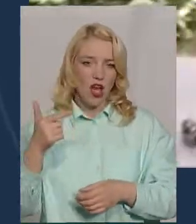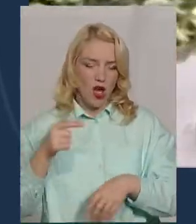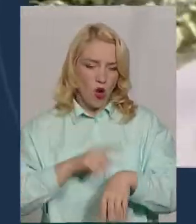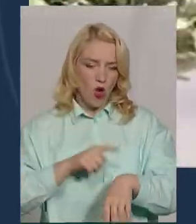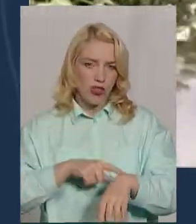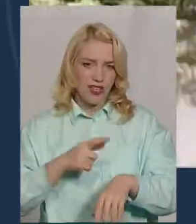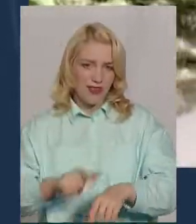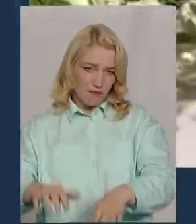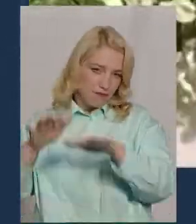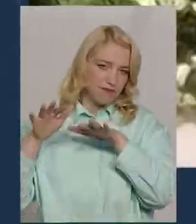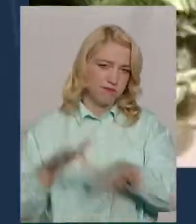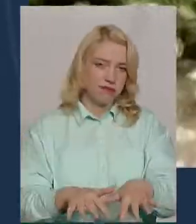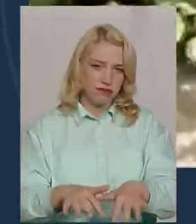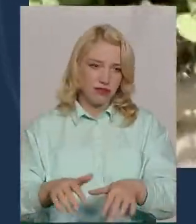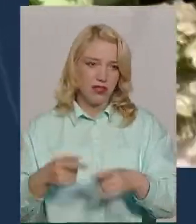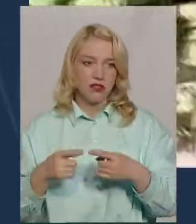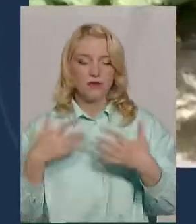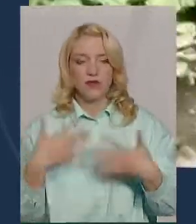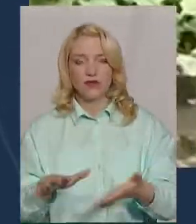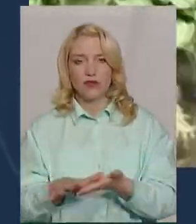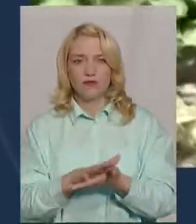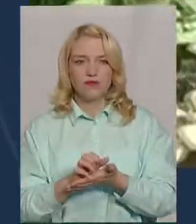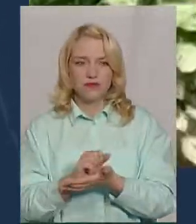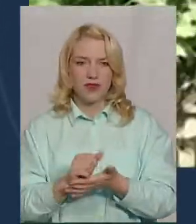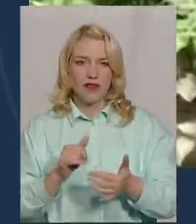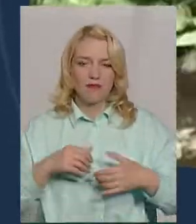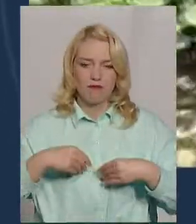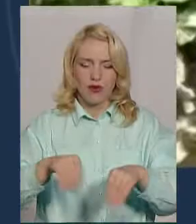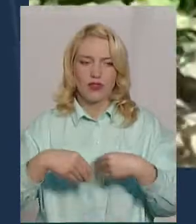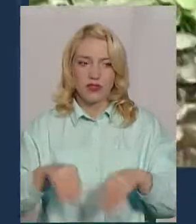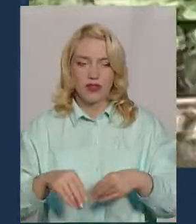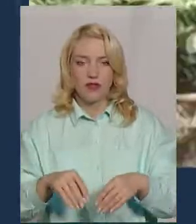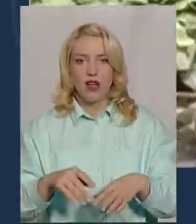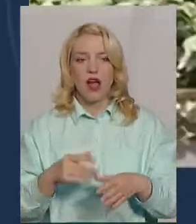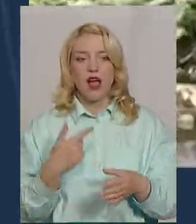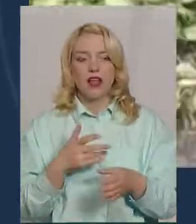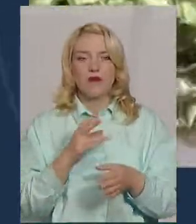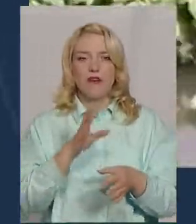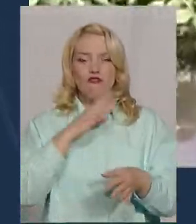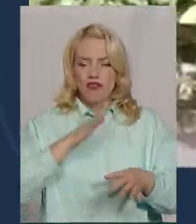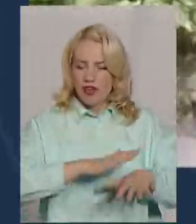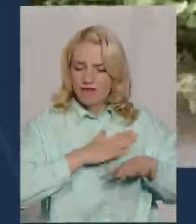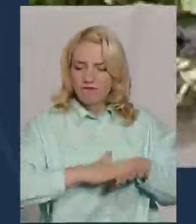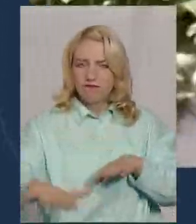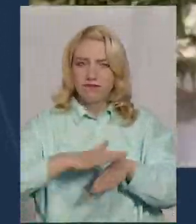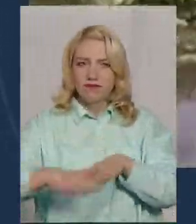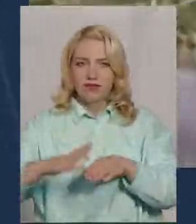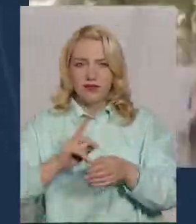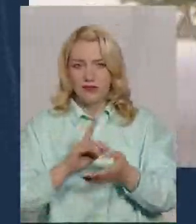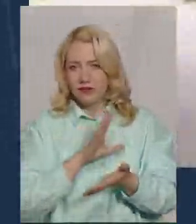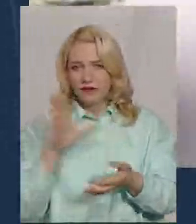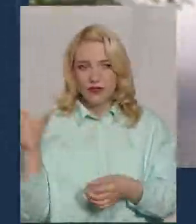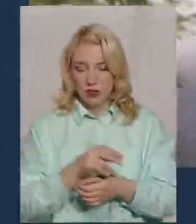відобразитися на стані посів, і, відповідно, частину посів було повністю змито. Якщо можна видивитися на